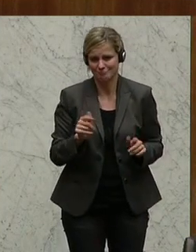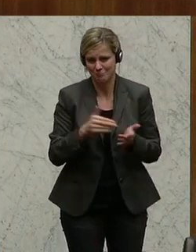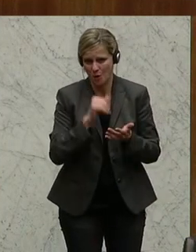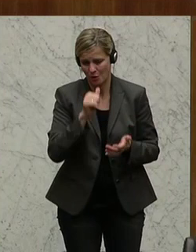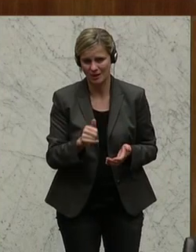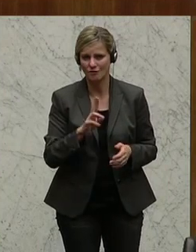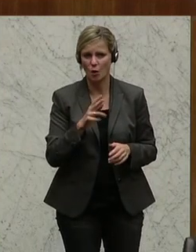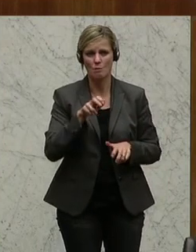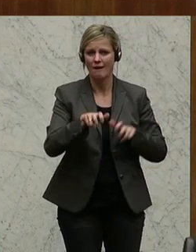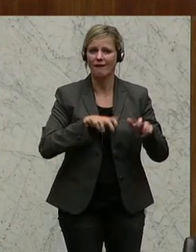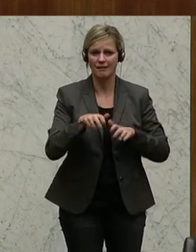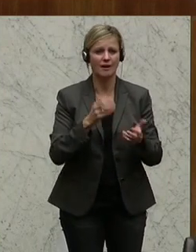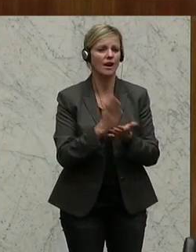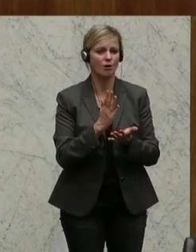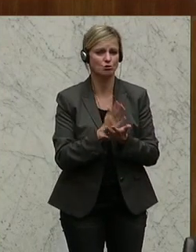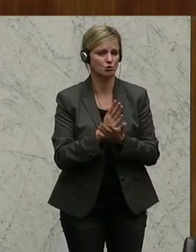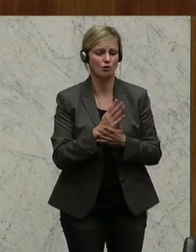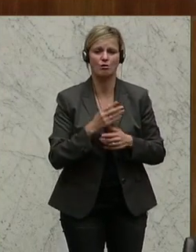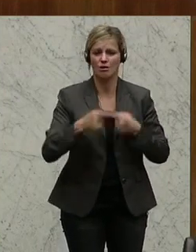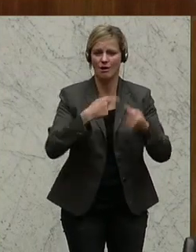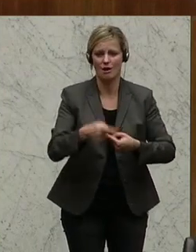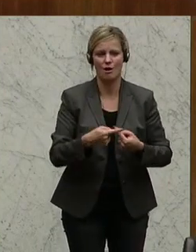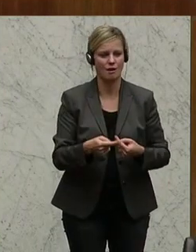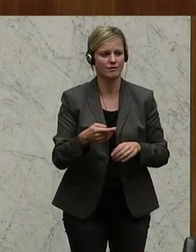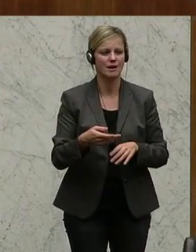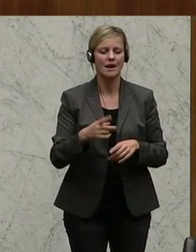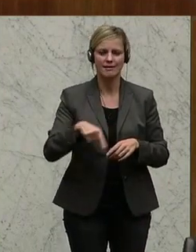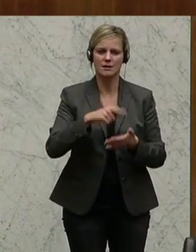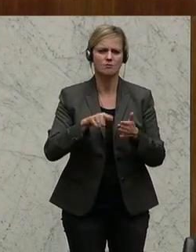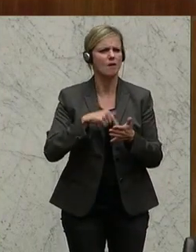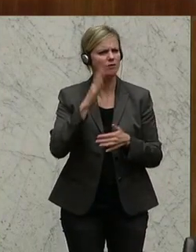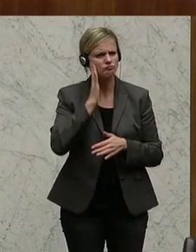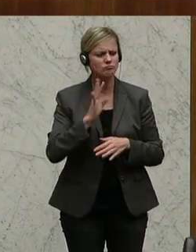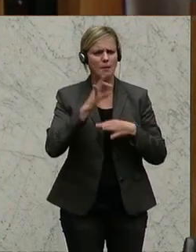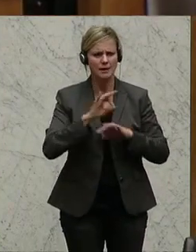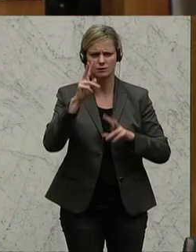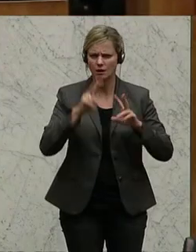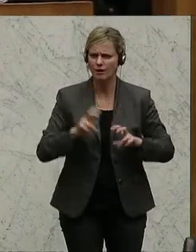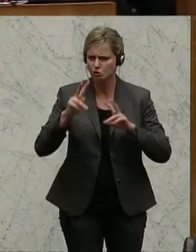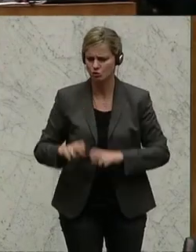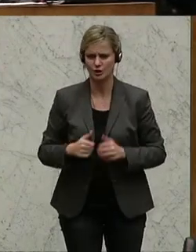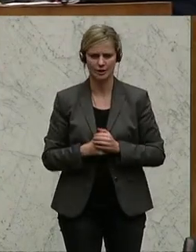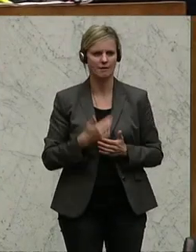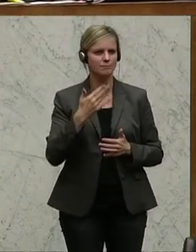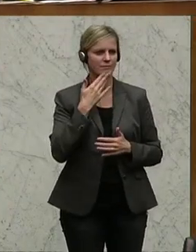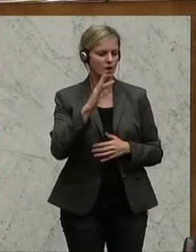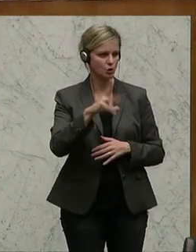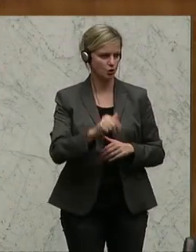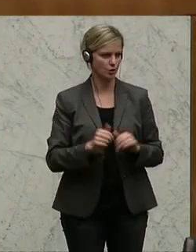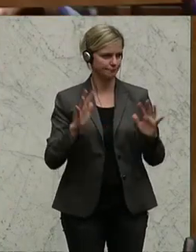Und vielleicht das nächste Mal etwas besser recherchieren. Dankeschön. Argumentiert Maximilian Unterrainer von der